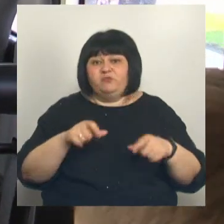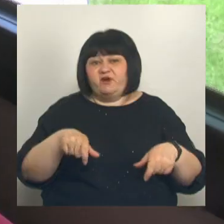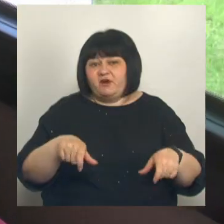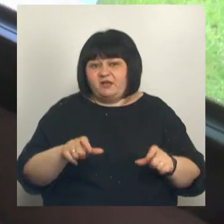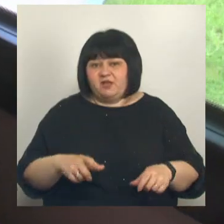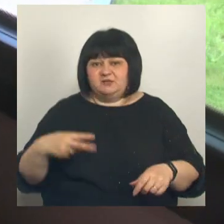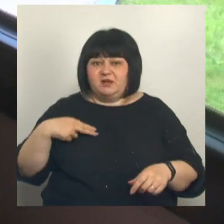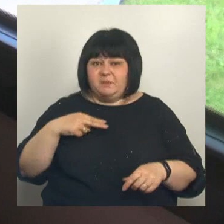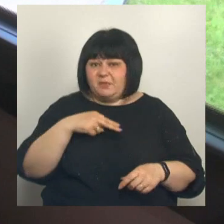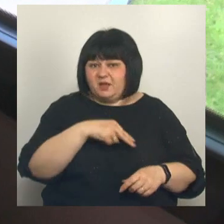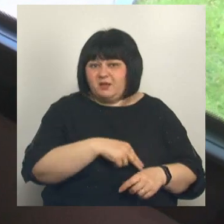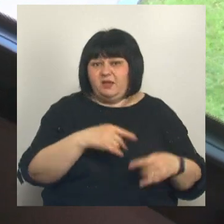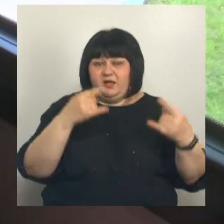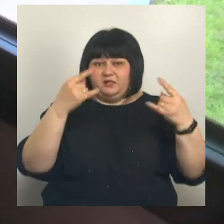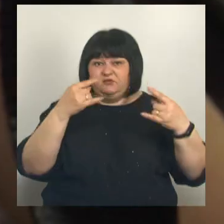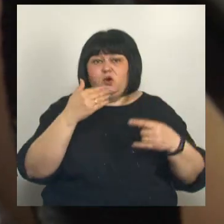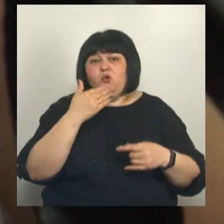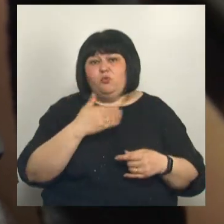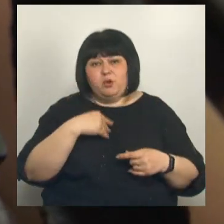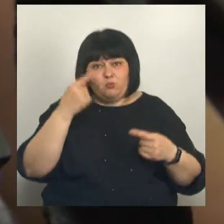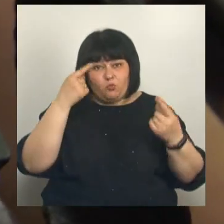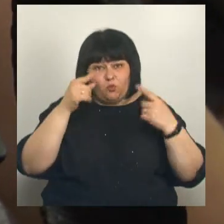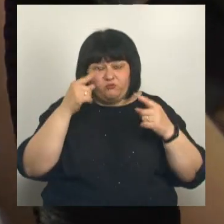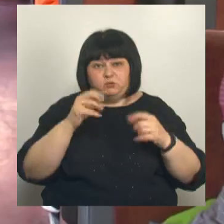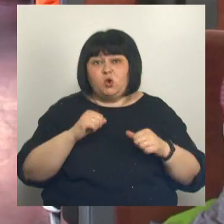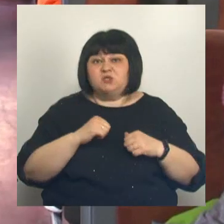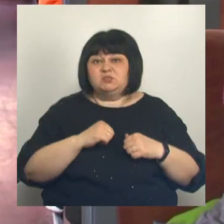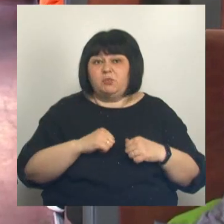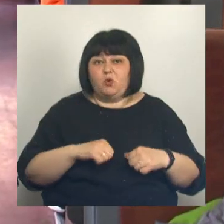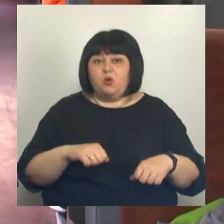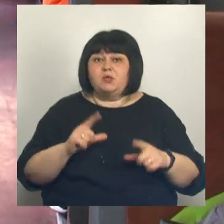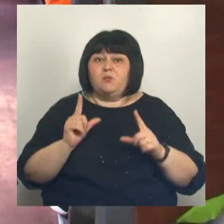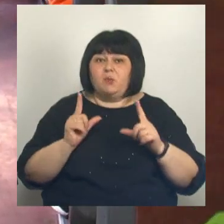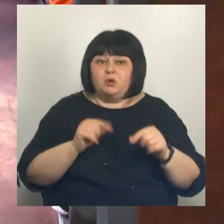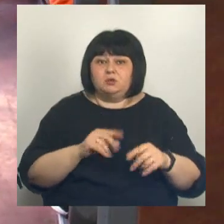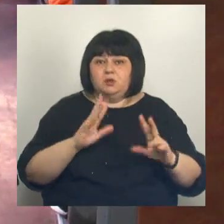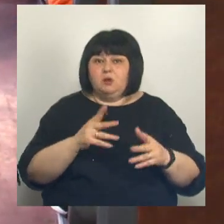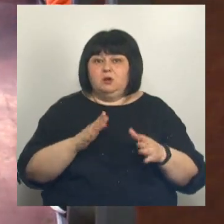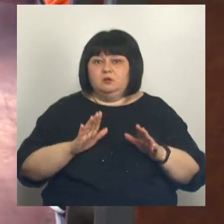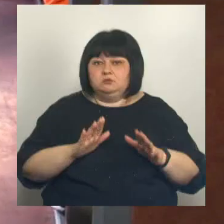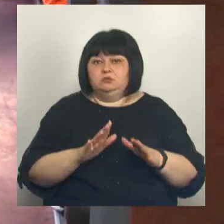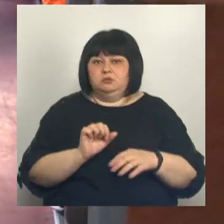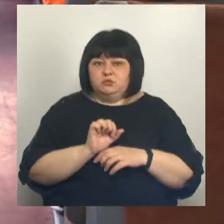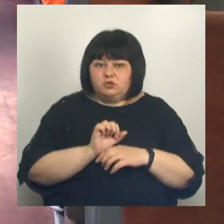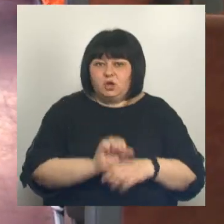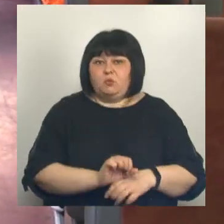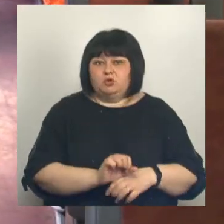пристегнуты. На экране телевизора любимый мультфильм. Но спокойная поездка неожиданно прерывается резким торможением.